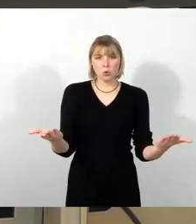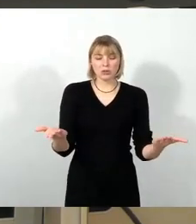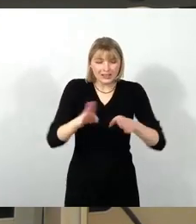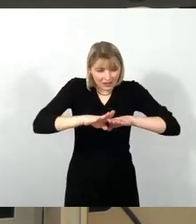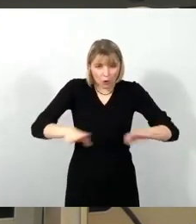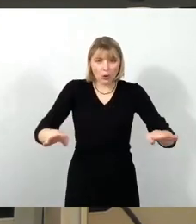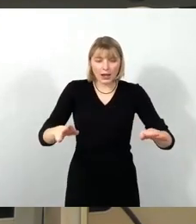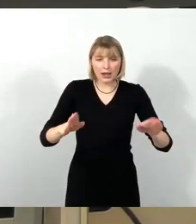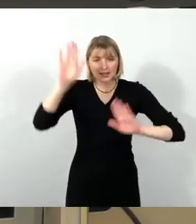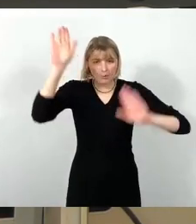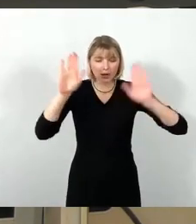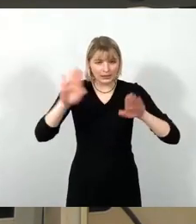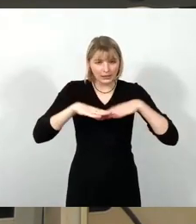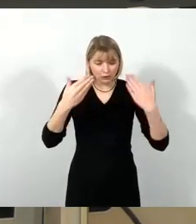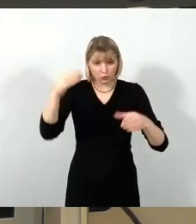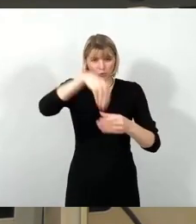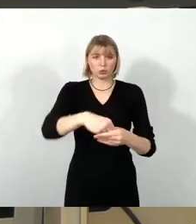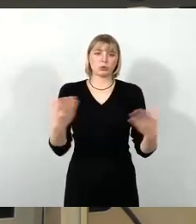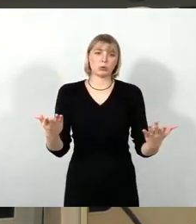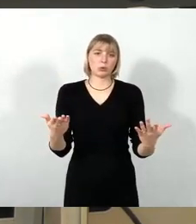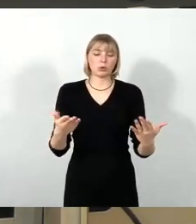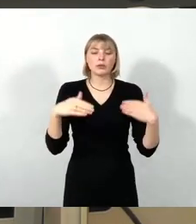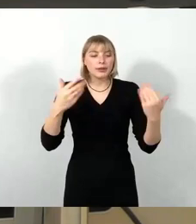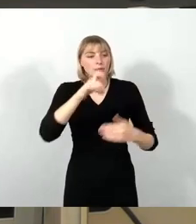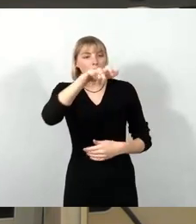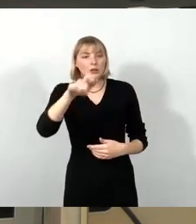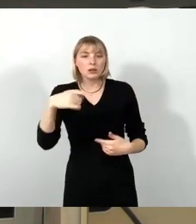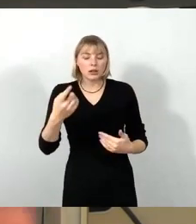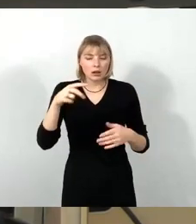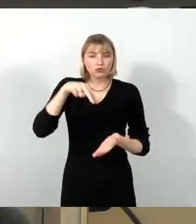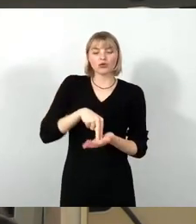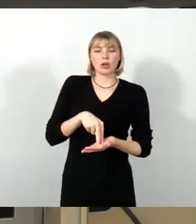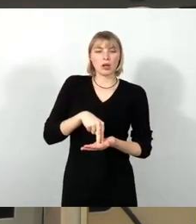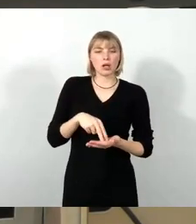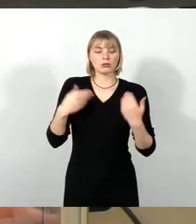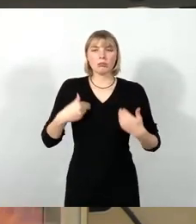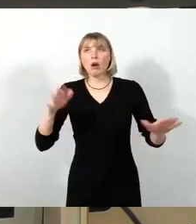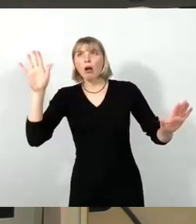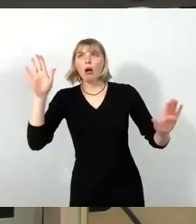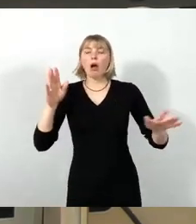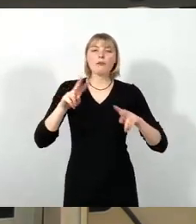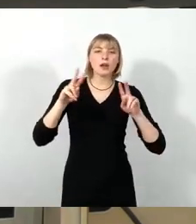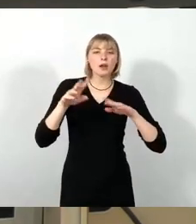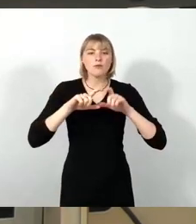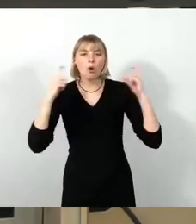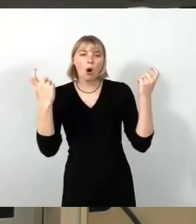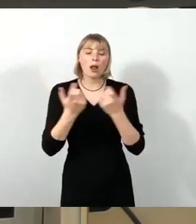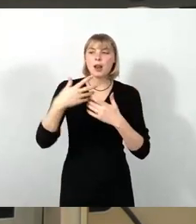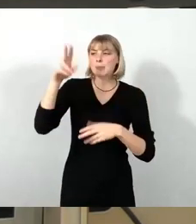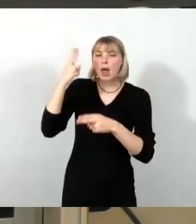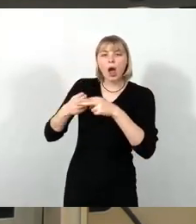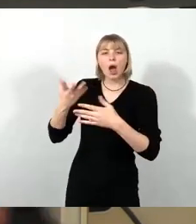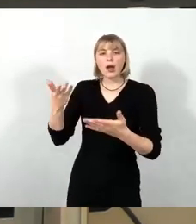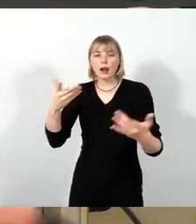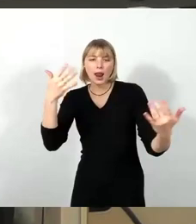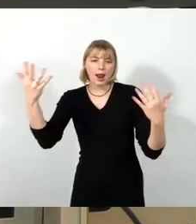Demokratie. Und diejenigen, die sich so gerne hier hinstellen und von Wir sind im Volk und von der Mehrheit reden, klammern das